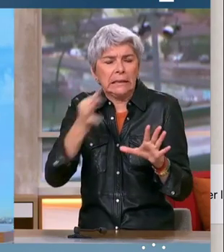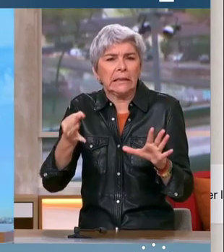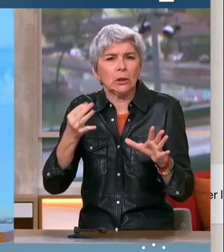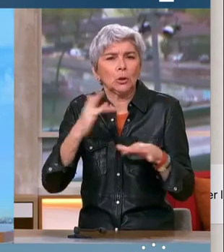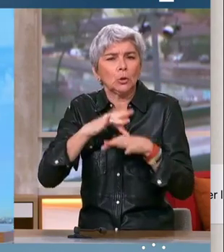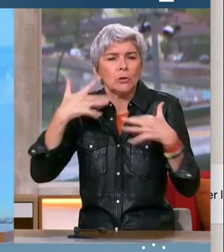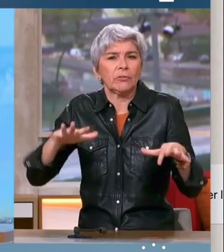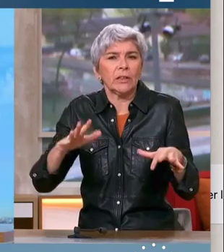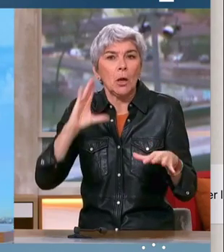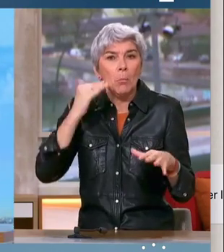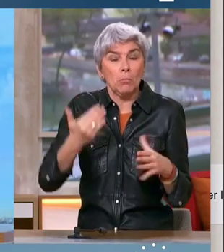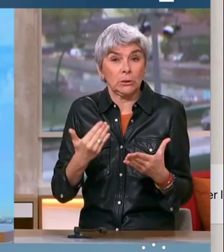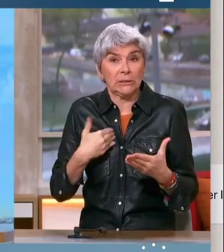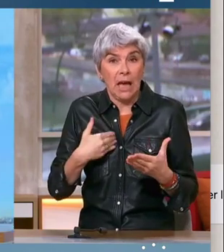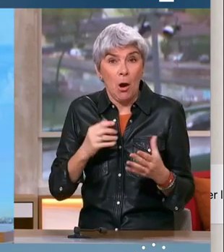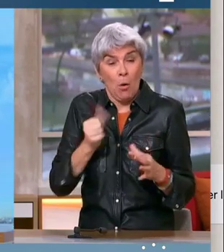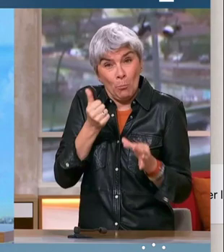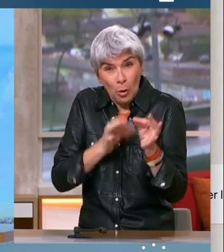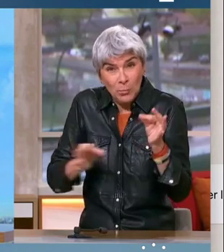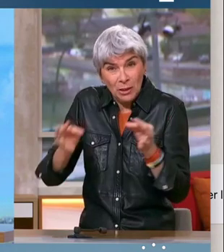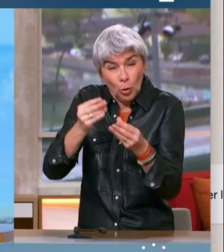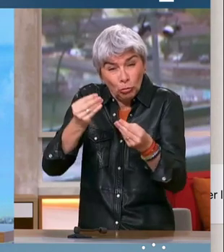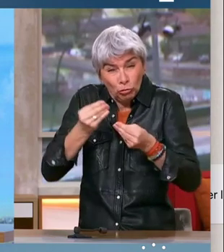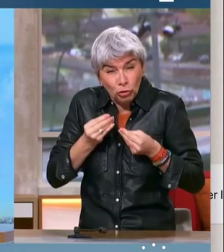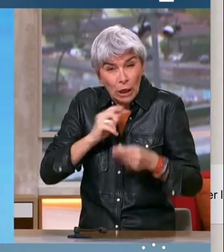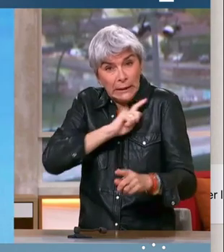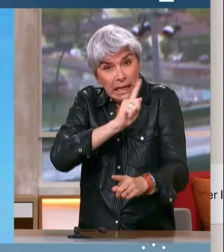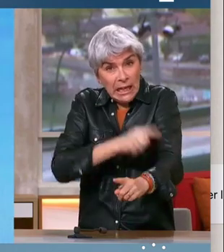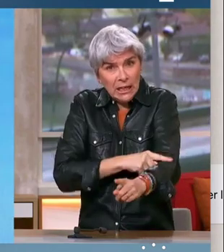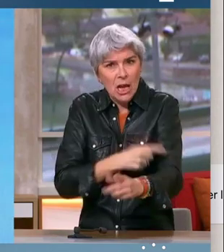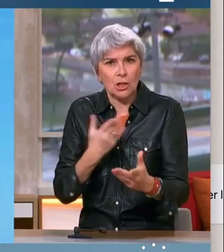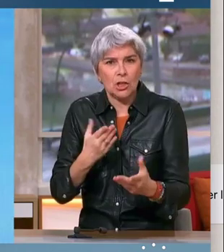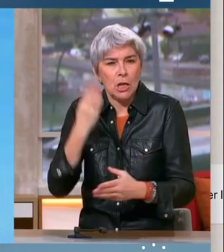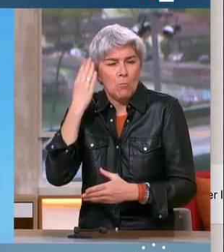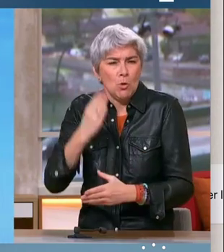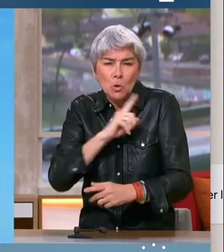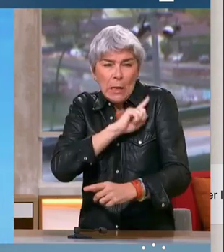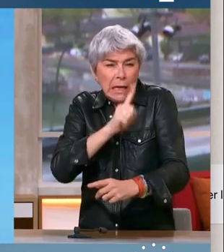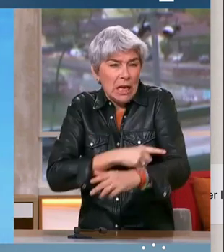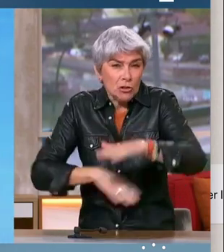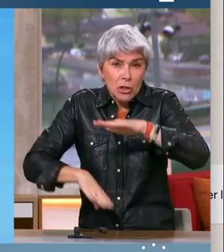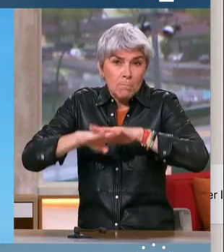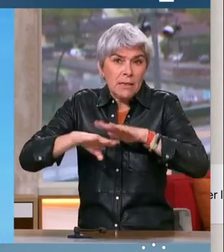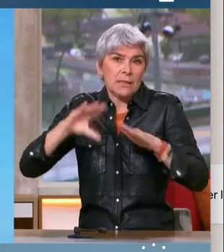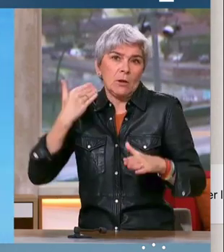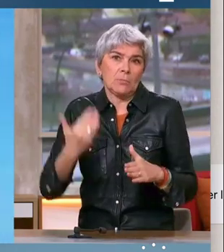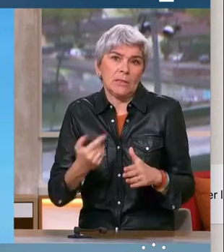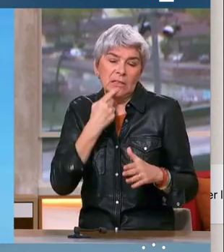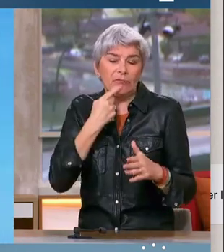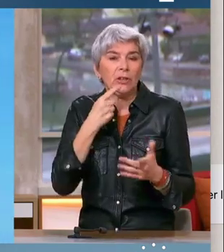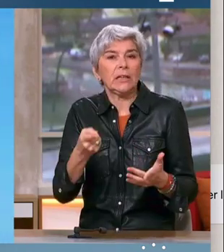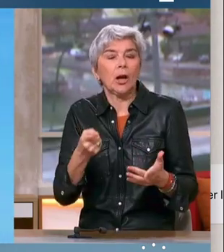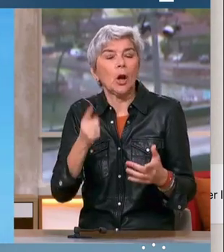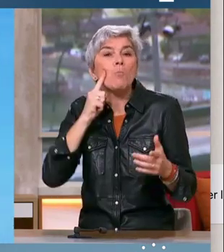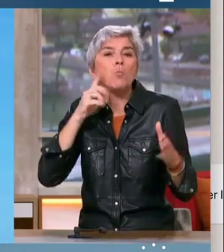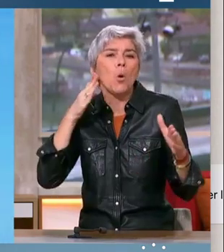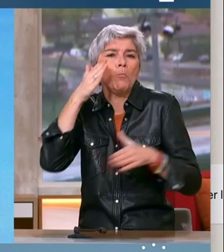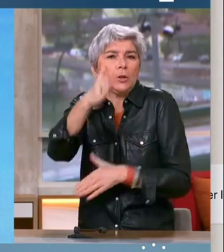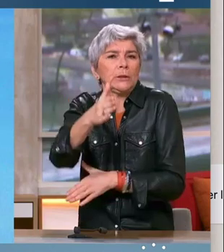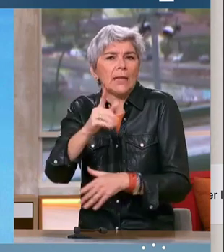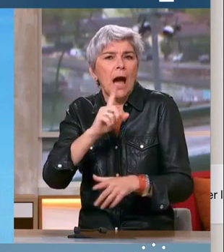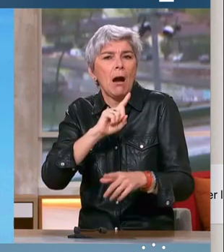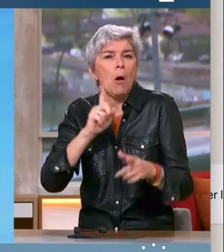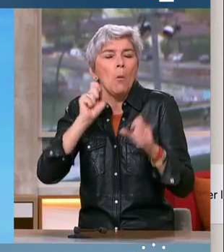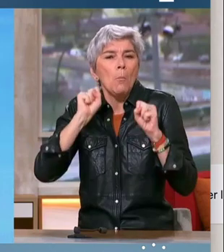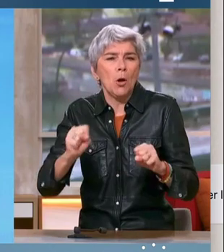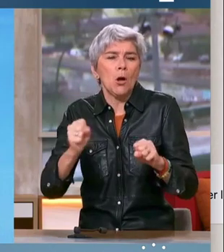me donner de la force dès le premier tour, me donner le plus de force possible, c'est aussi se donner de la force ensuite pour